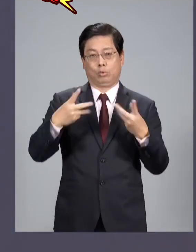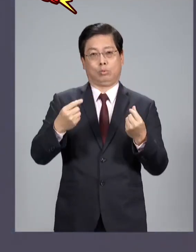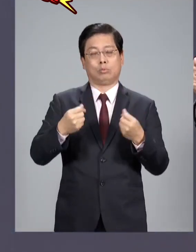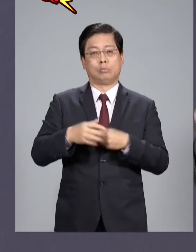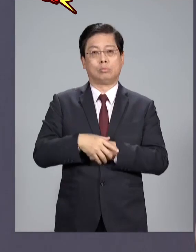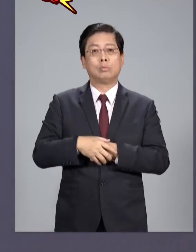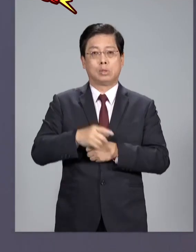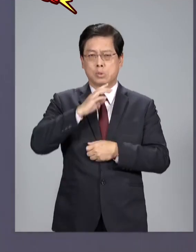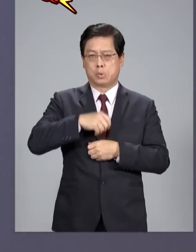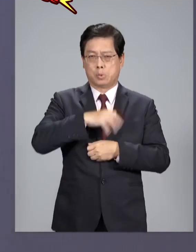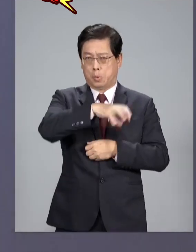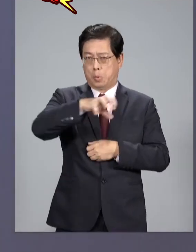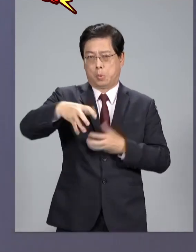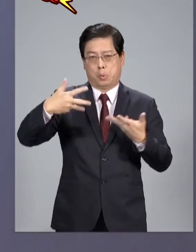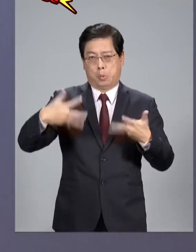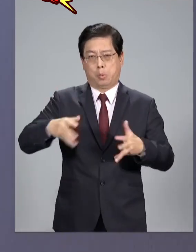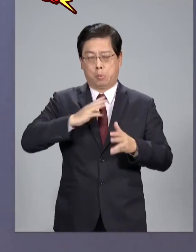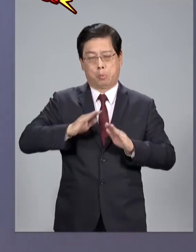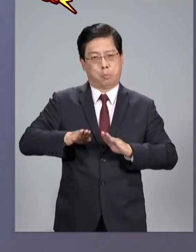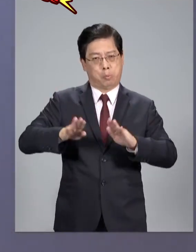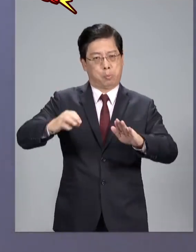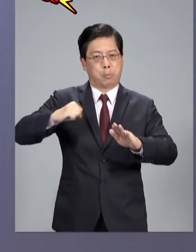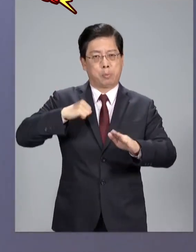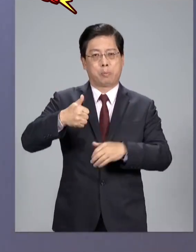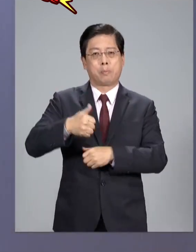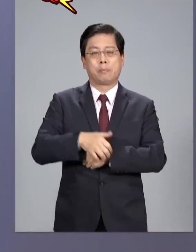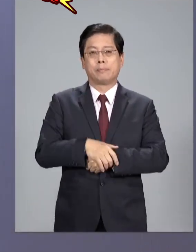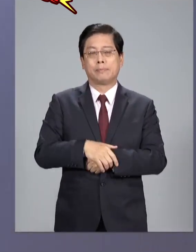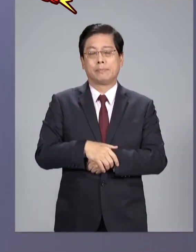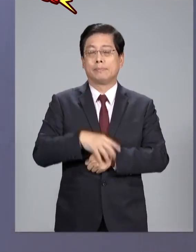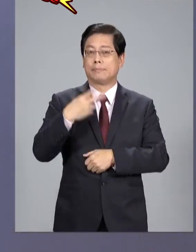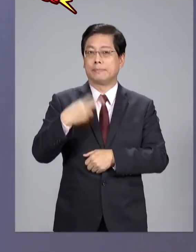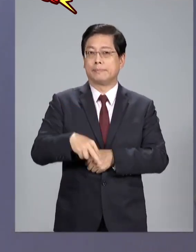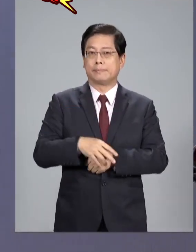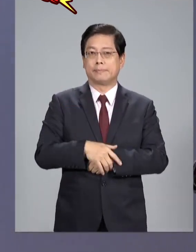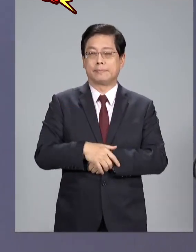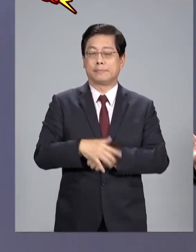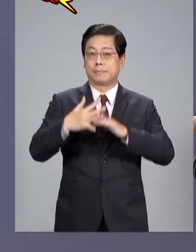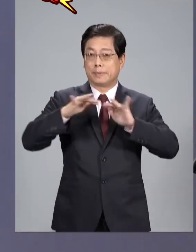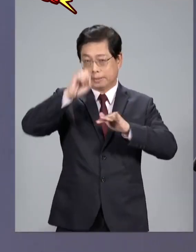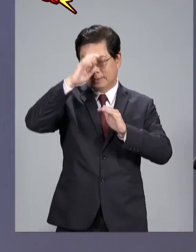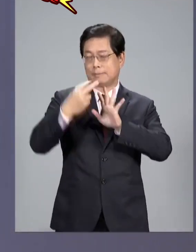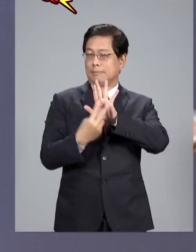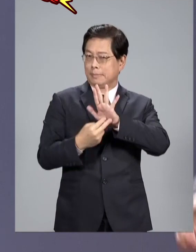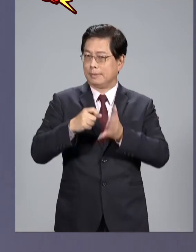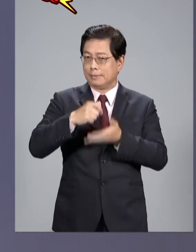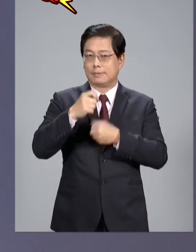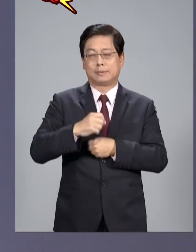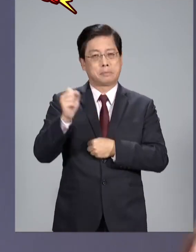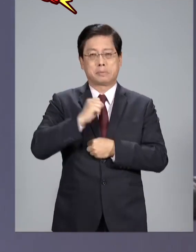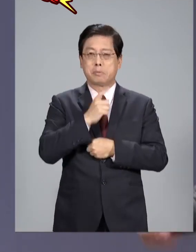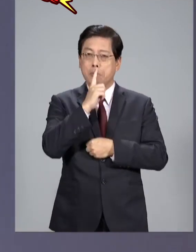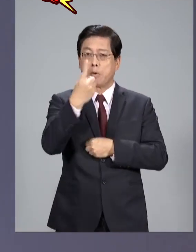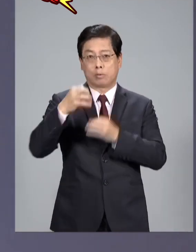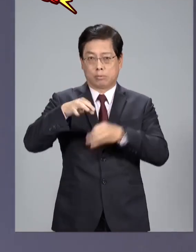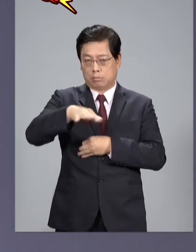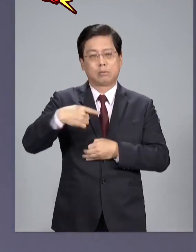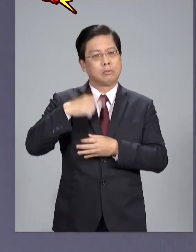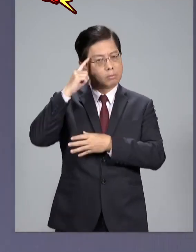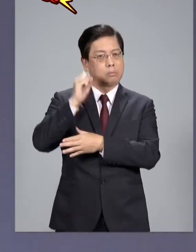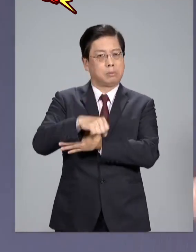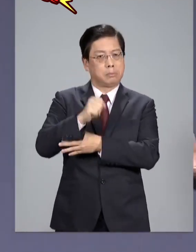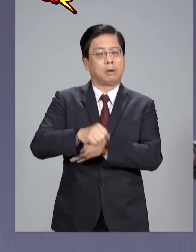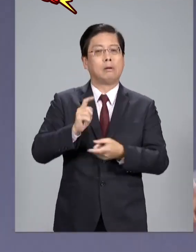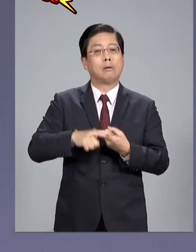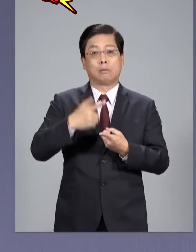那將來都是有無限潛力無限潛能的那另外呢這個民進黨說不要靠單一市場我完全同意